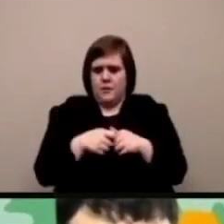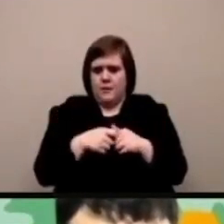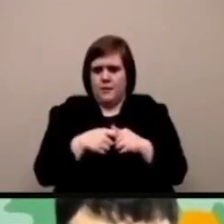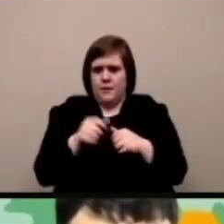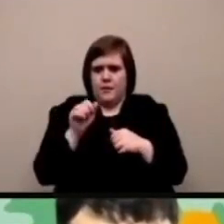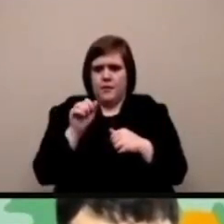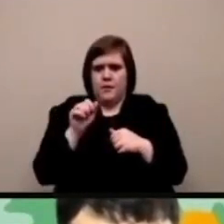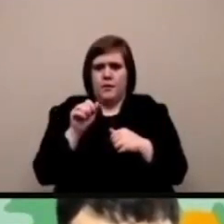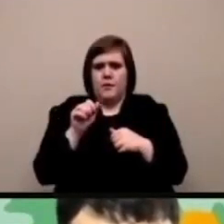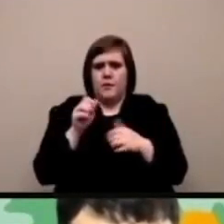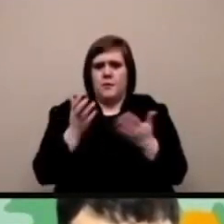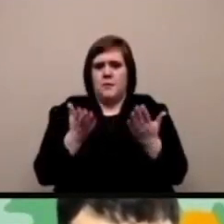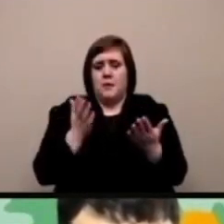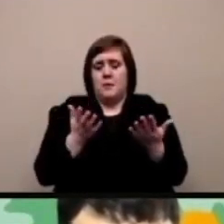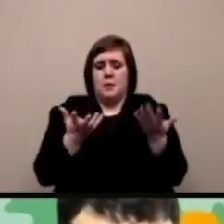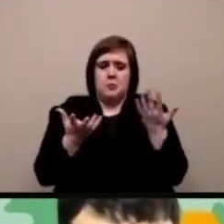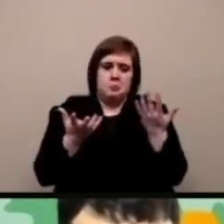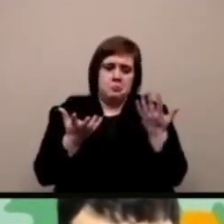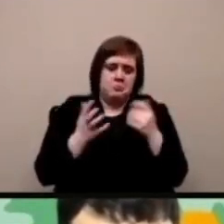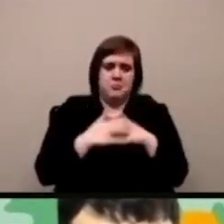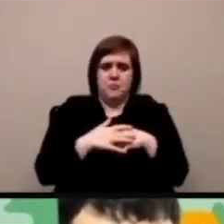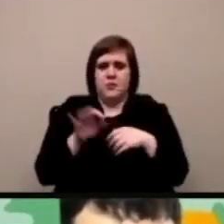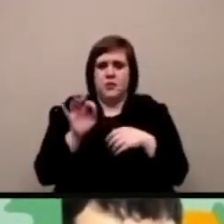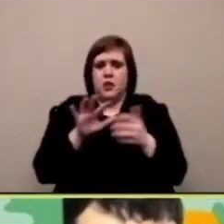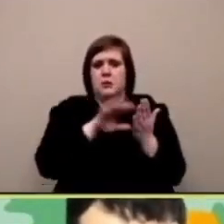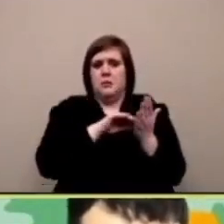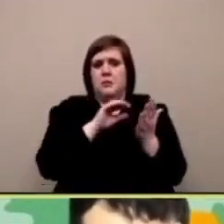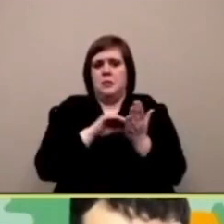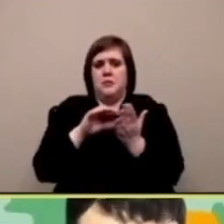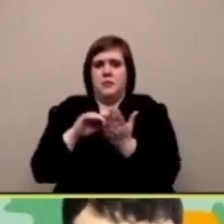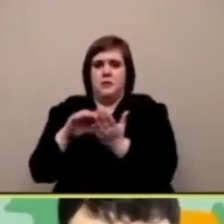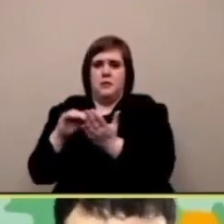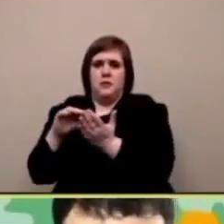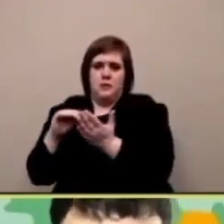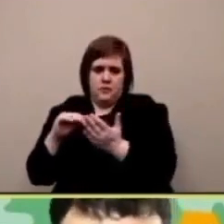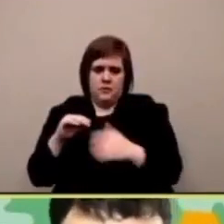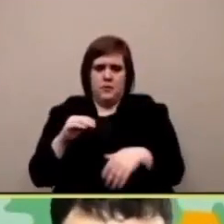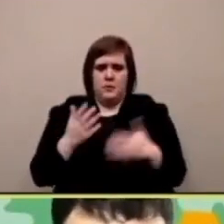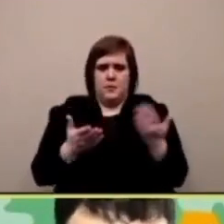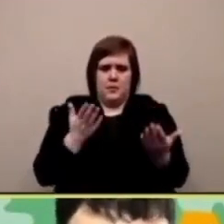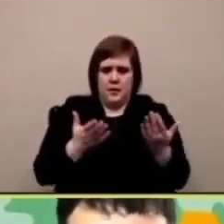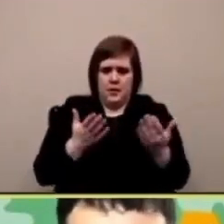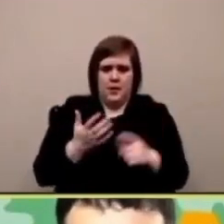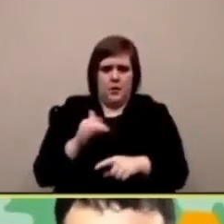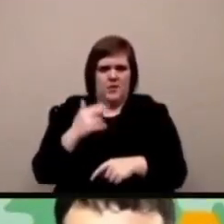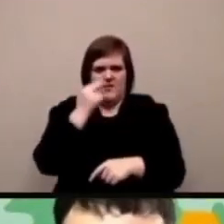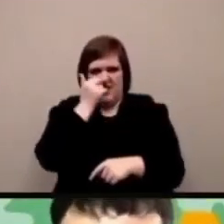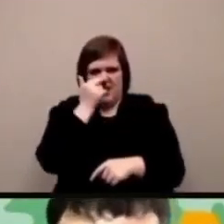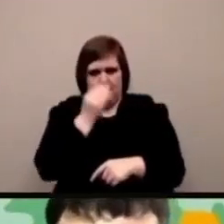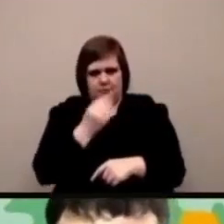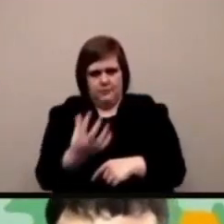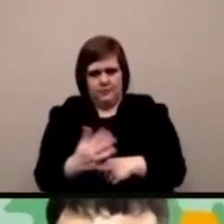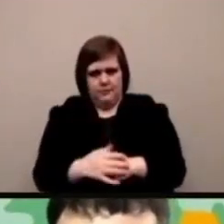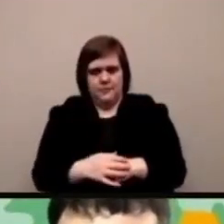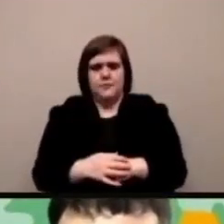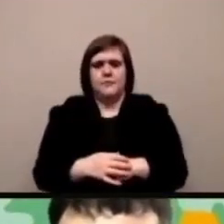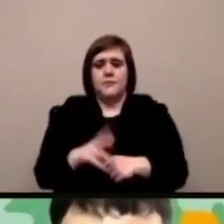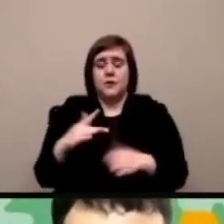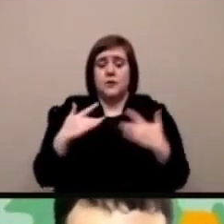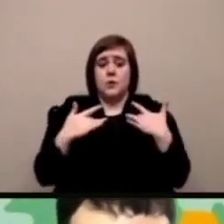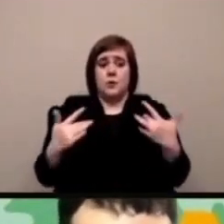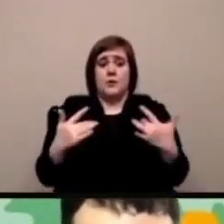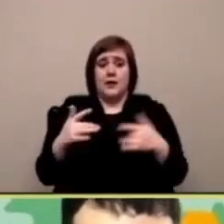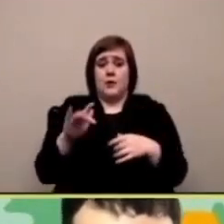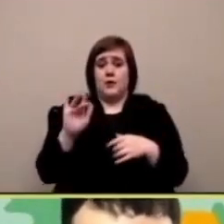vediamo cambiamo un po' le cose vediamo che se io non lo so se io cominciassi